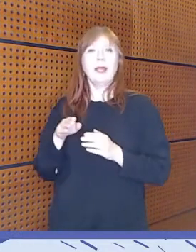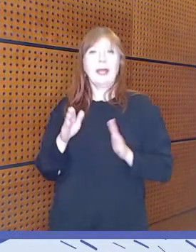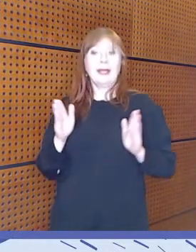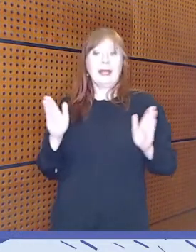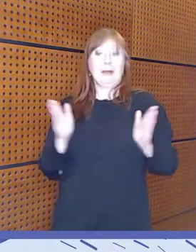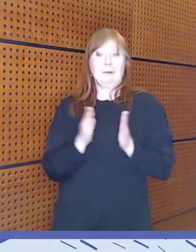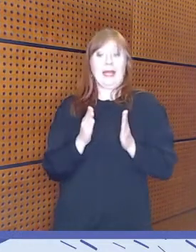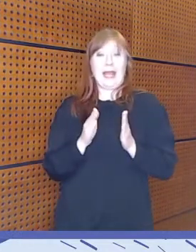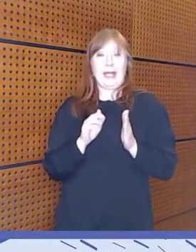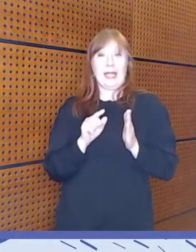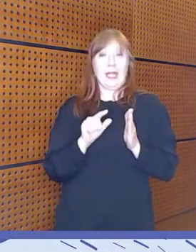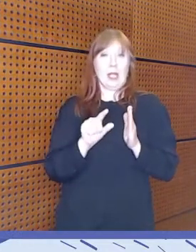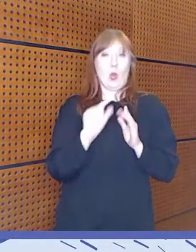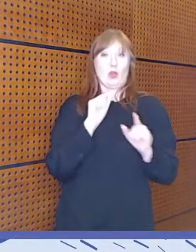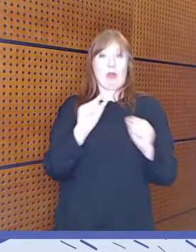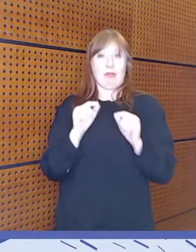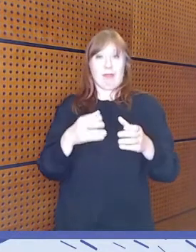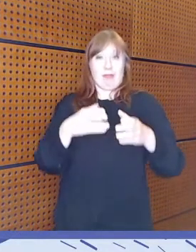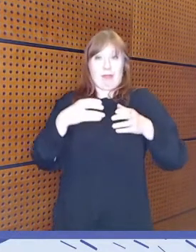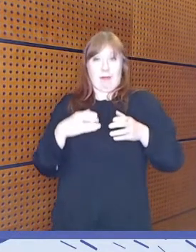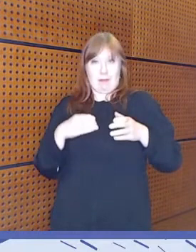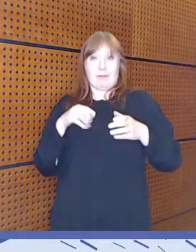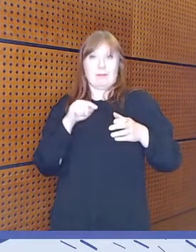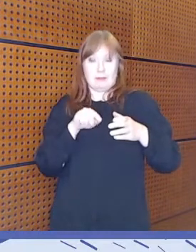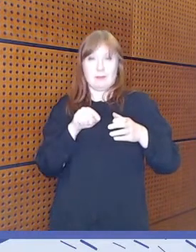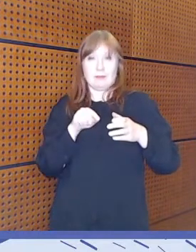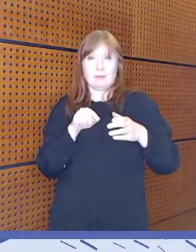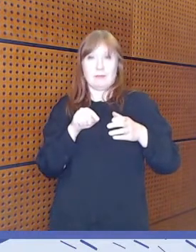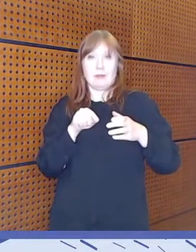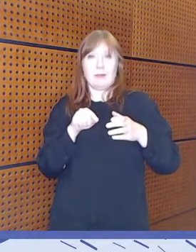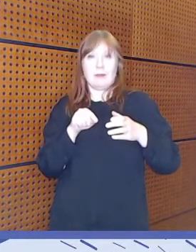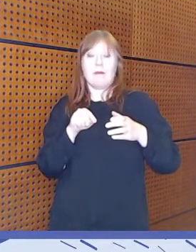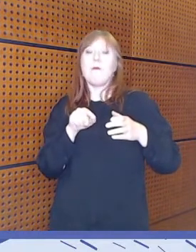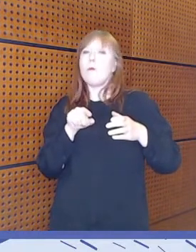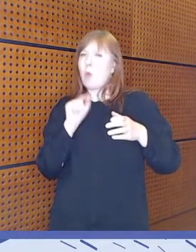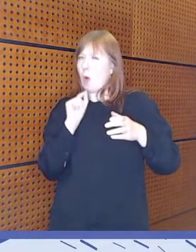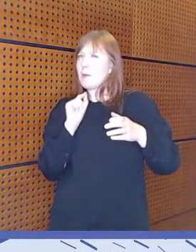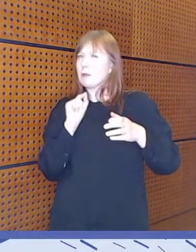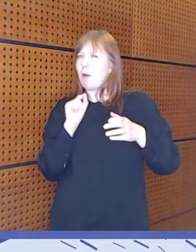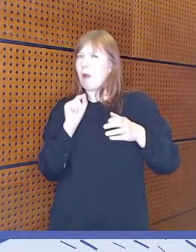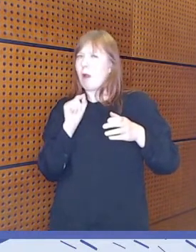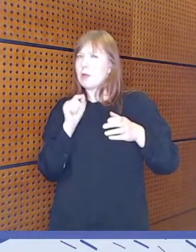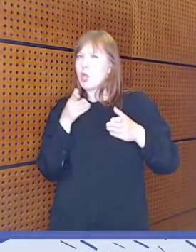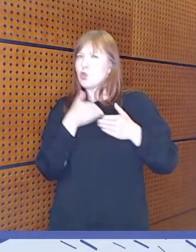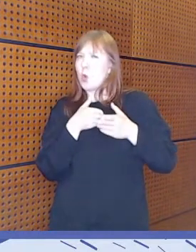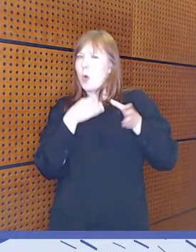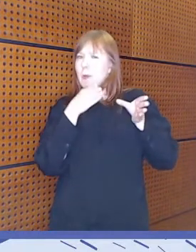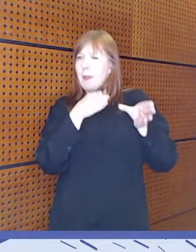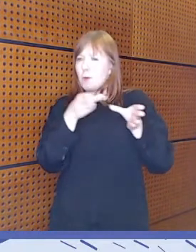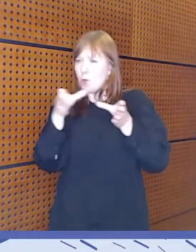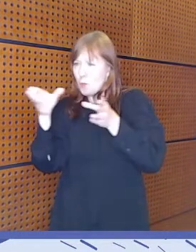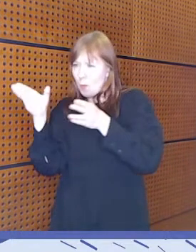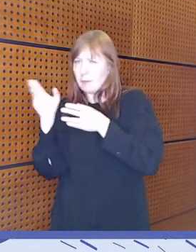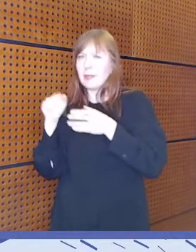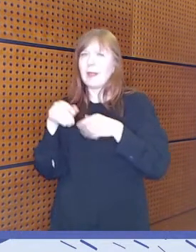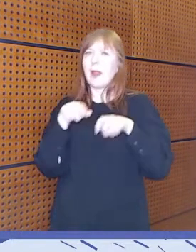tosiaan voidaan huomata jo, että miten paljon erilaisia kohderyhmiä, erilaisia aiheita, teemoja liittyy,